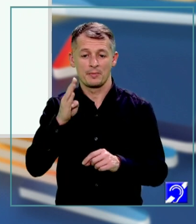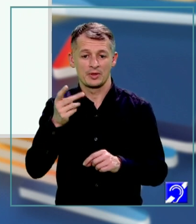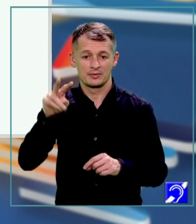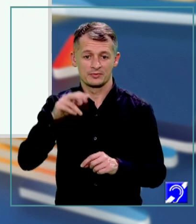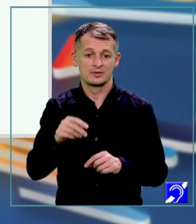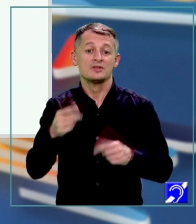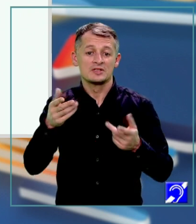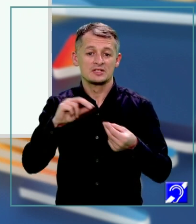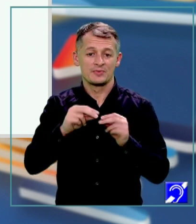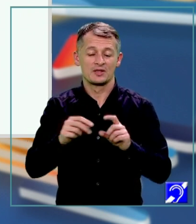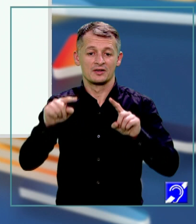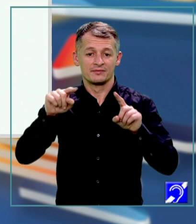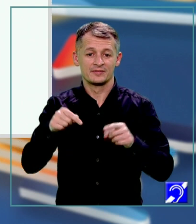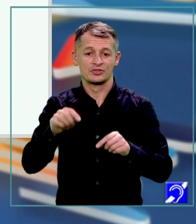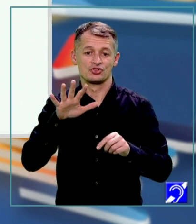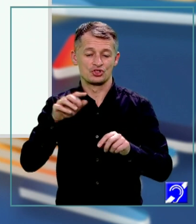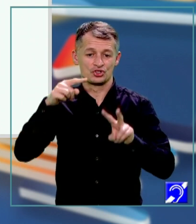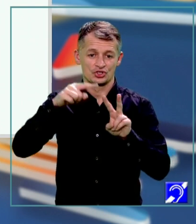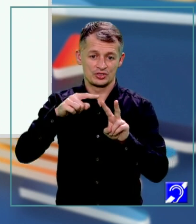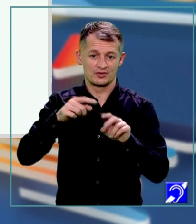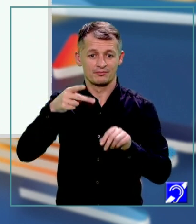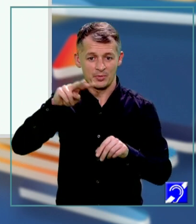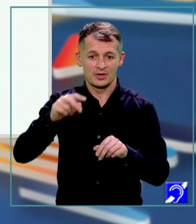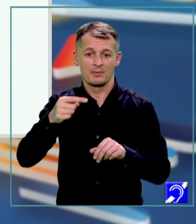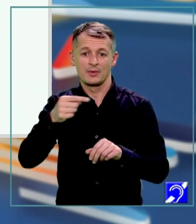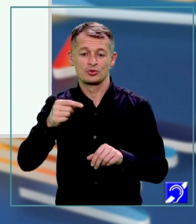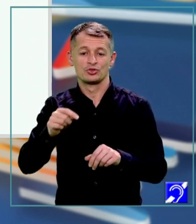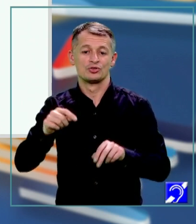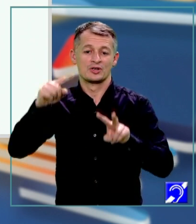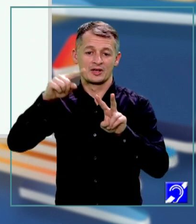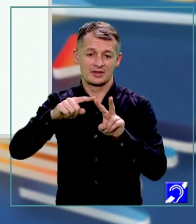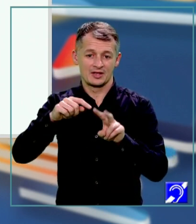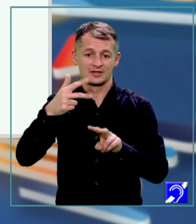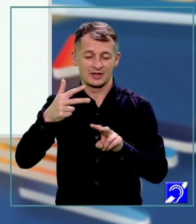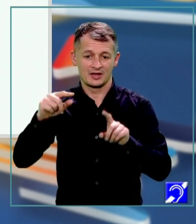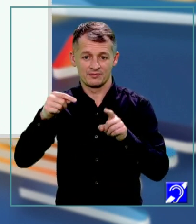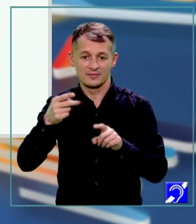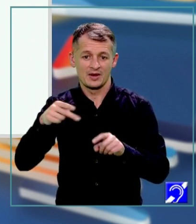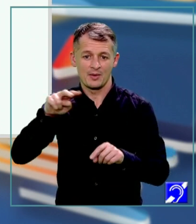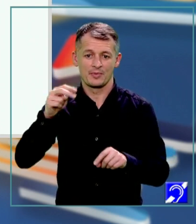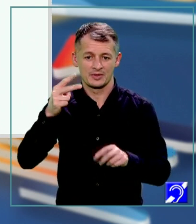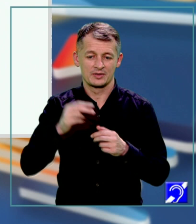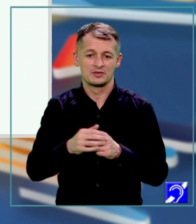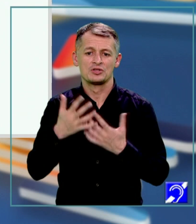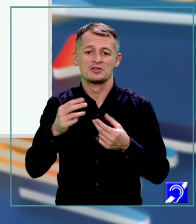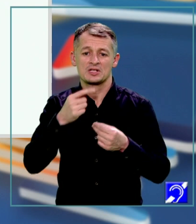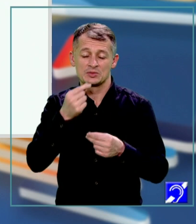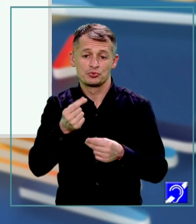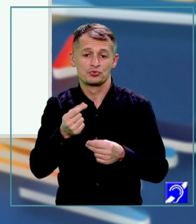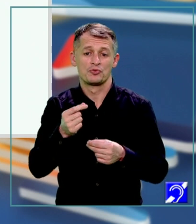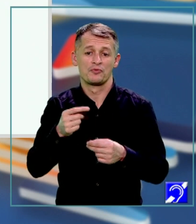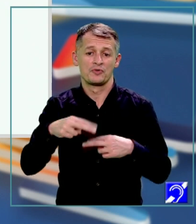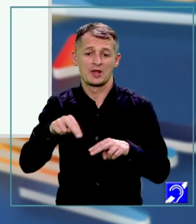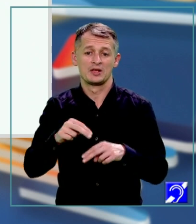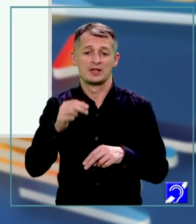la pătrat minus radical din 3 la pătrat, ceea ce înseamnă 5 minus 3 și răspunsul final este